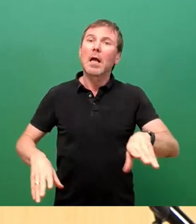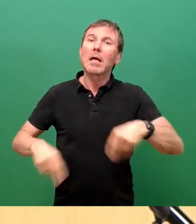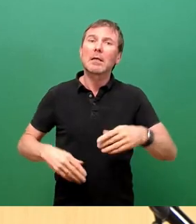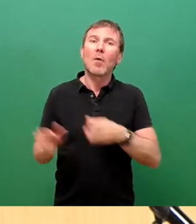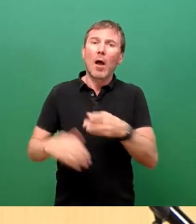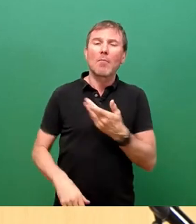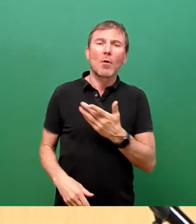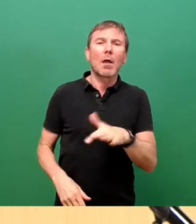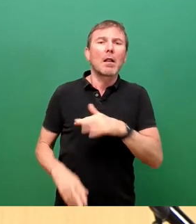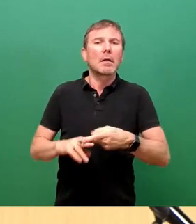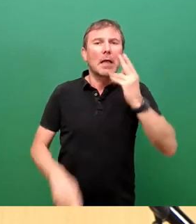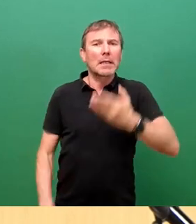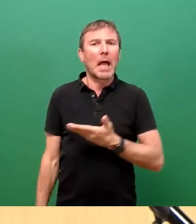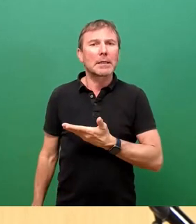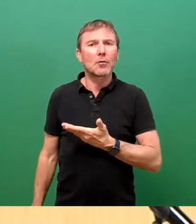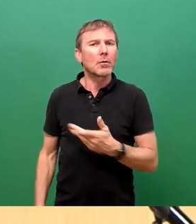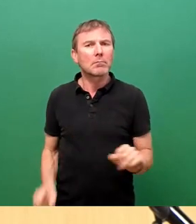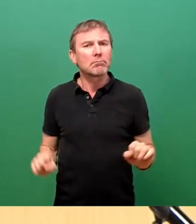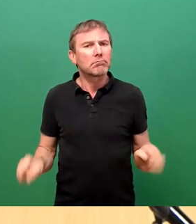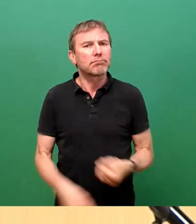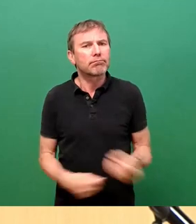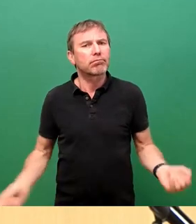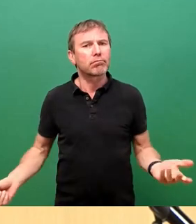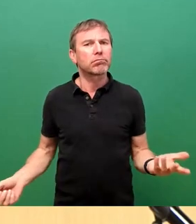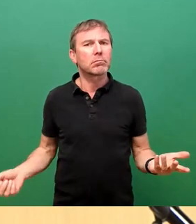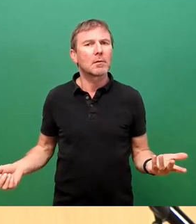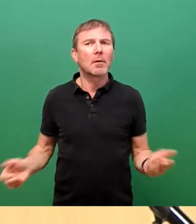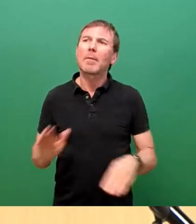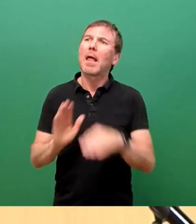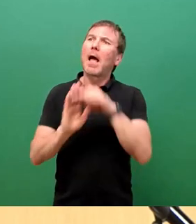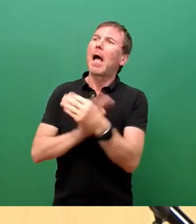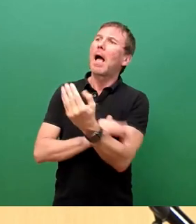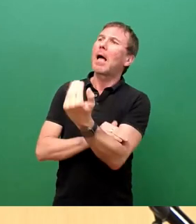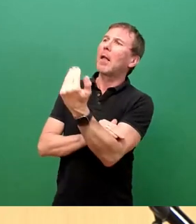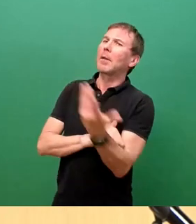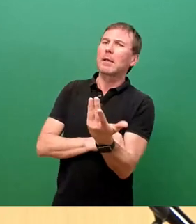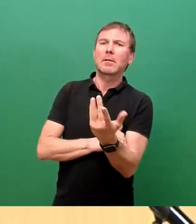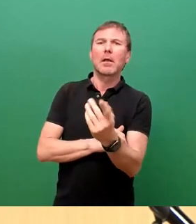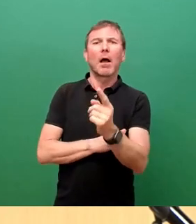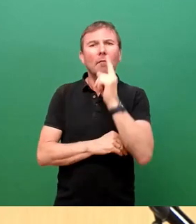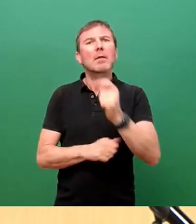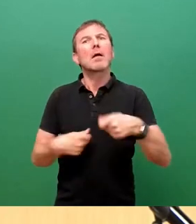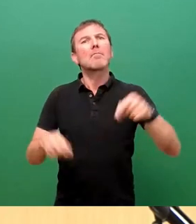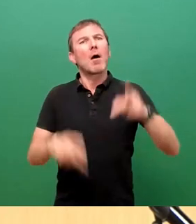Landesdirektion nicht in der Lage ist, einen Termin zu benennen, wann wir denn ein Baurecht bekommen.